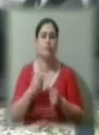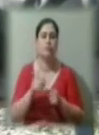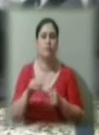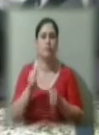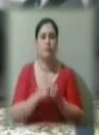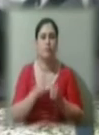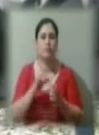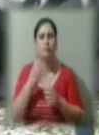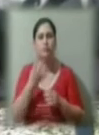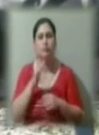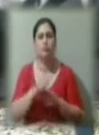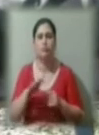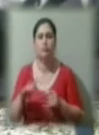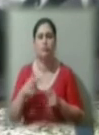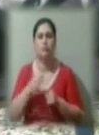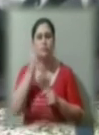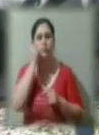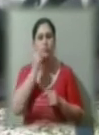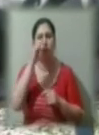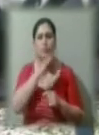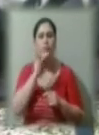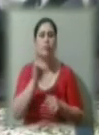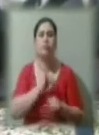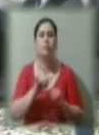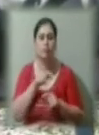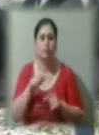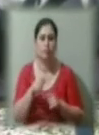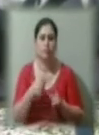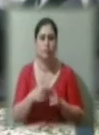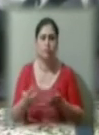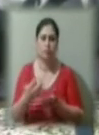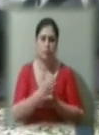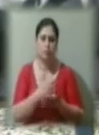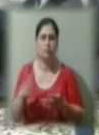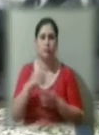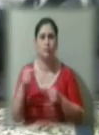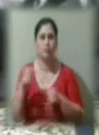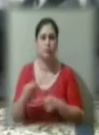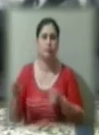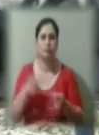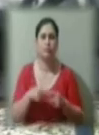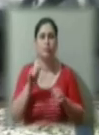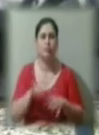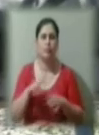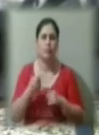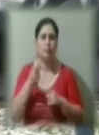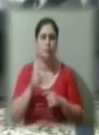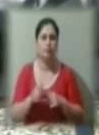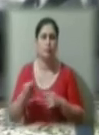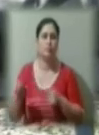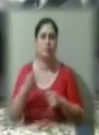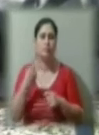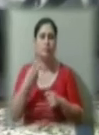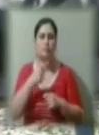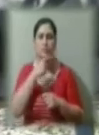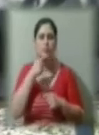дітей. Старі батьки. Куди їх? Збирають всіх сюди. На їх місця на одні людину завозять 20 росіян з Сибіру.